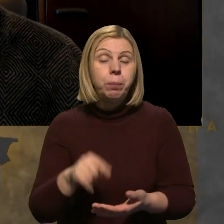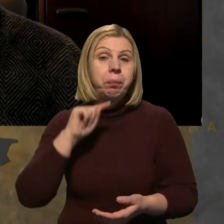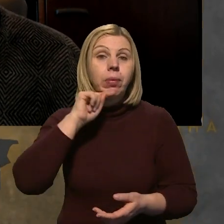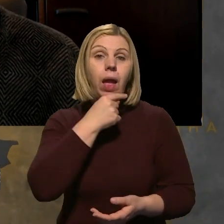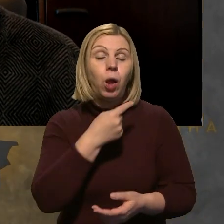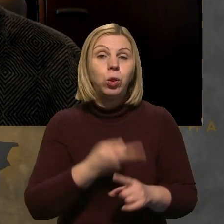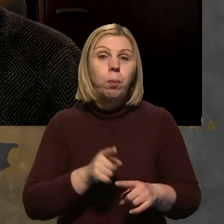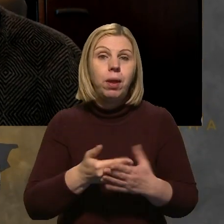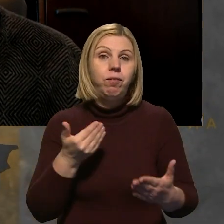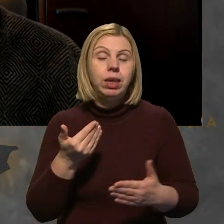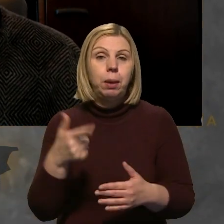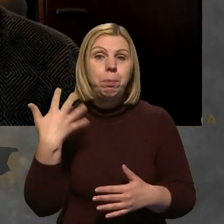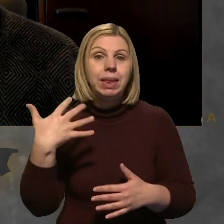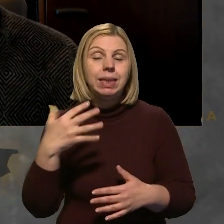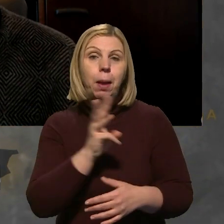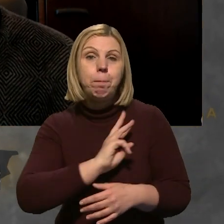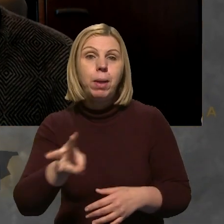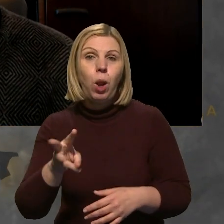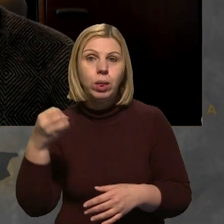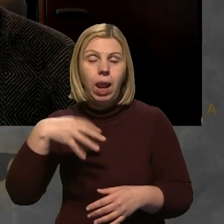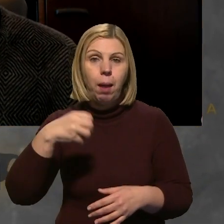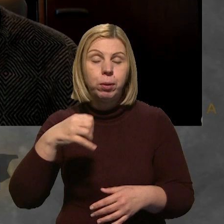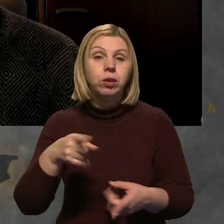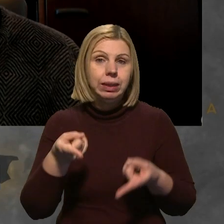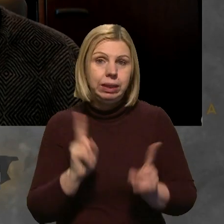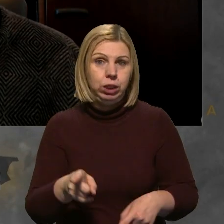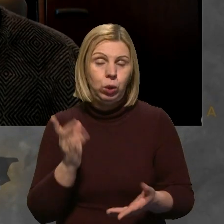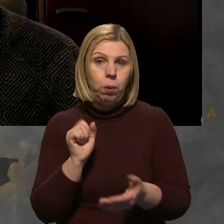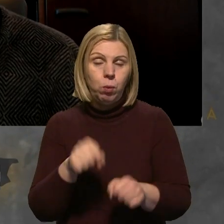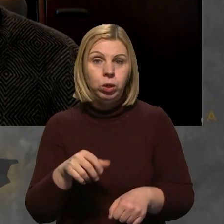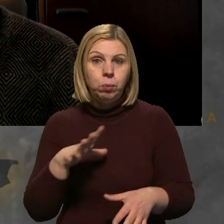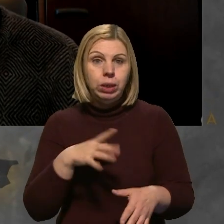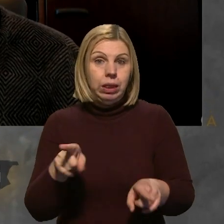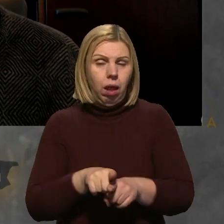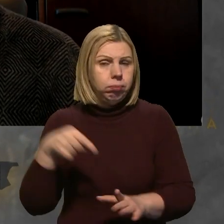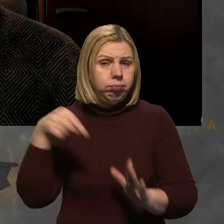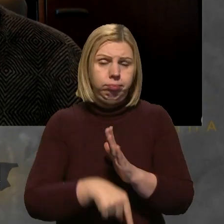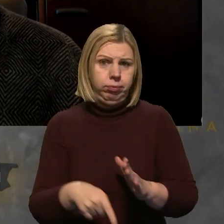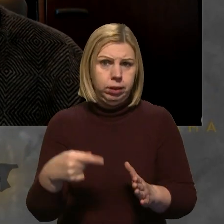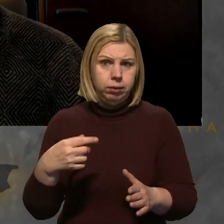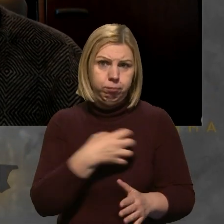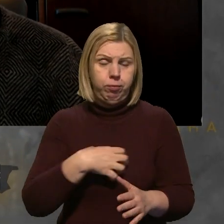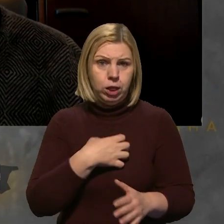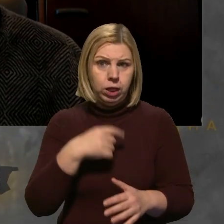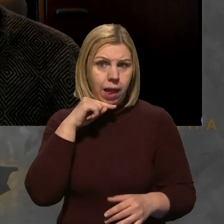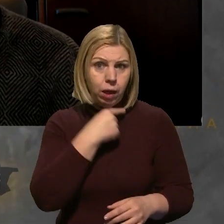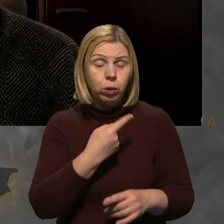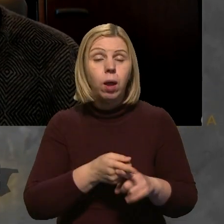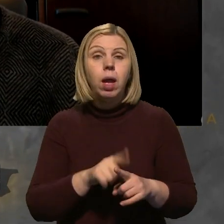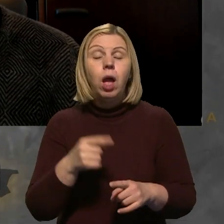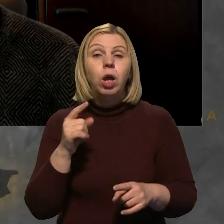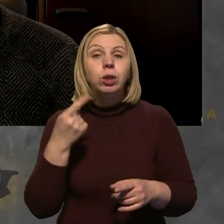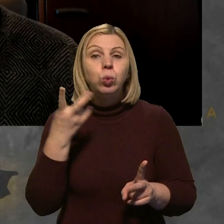50 мільйонів лампочок, вона дійсно може бути досить суттєвою. Єдине, що треба розуміти, що